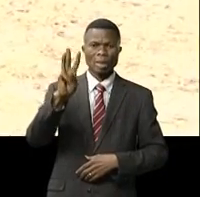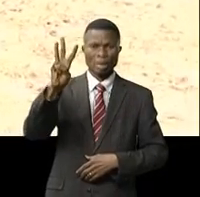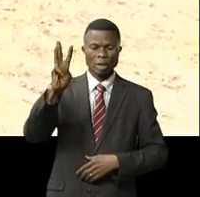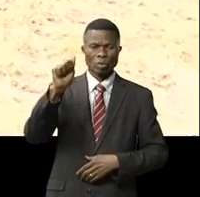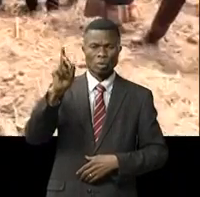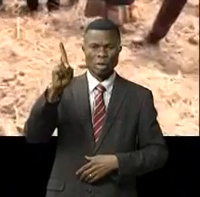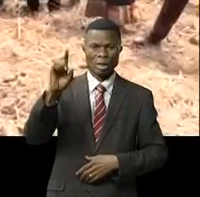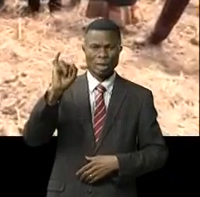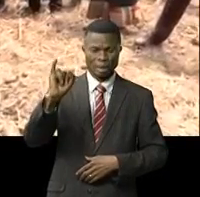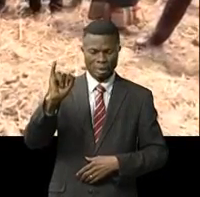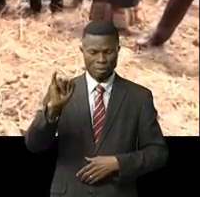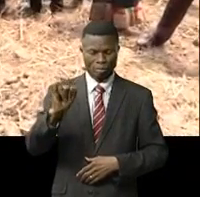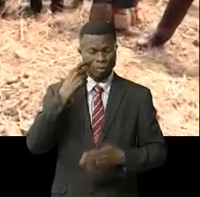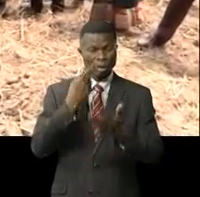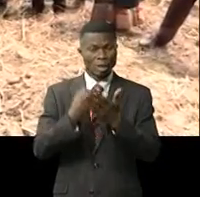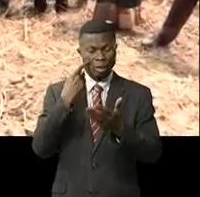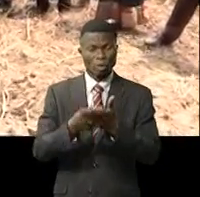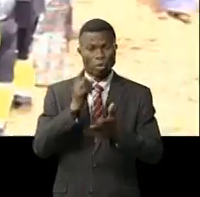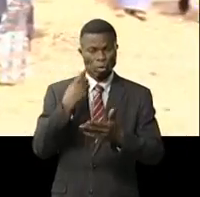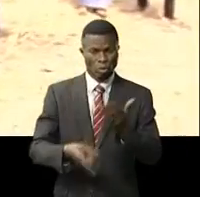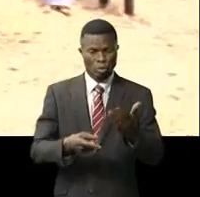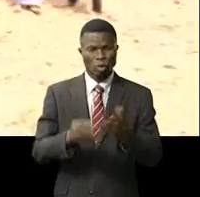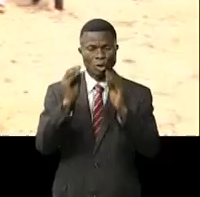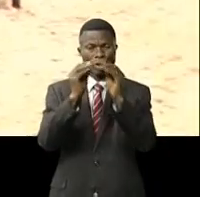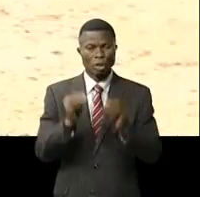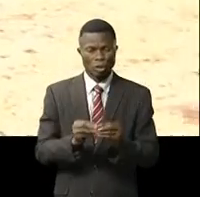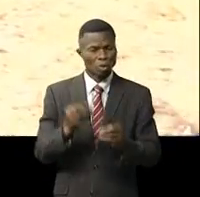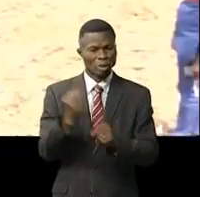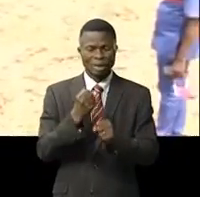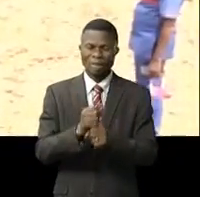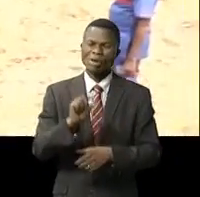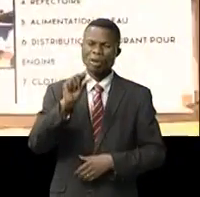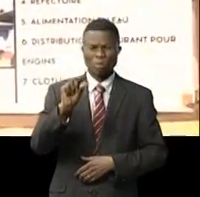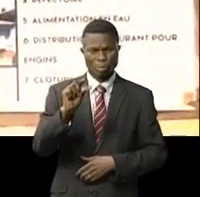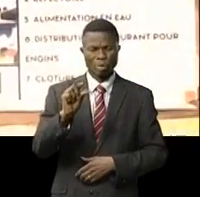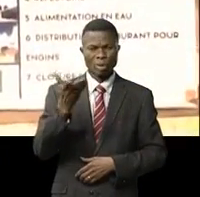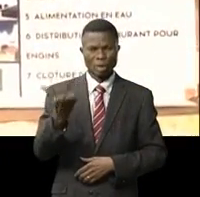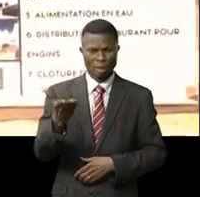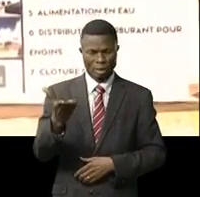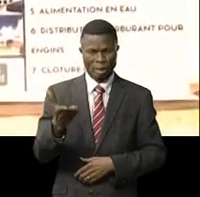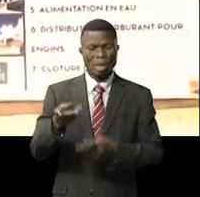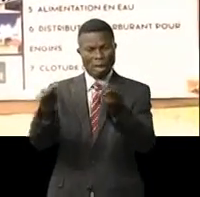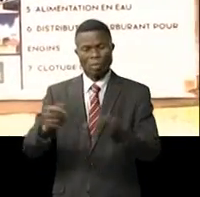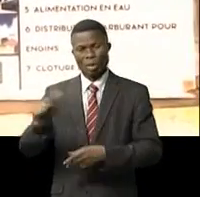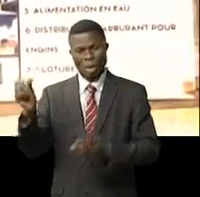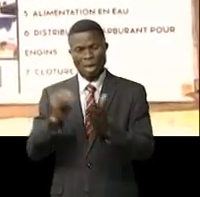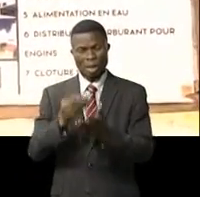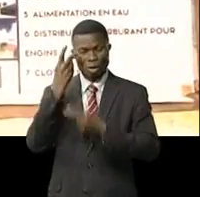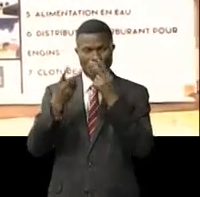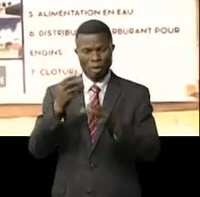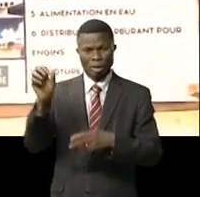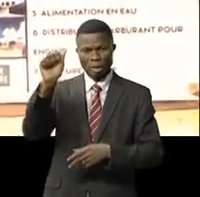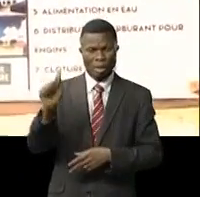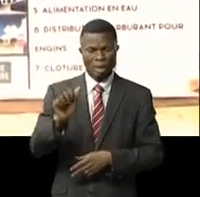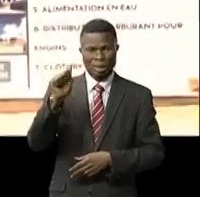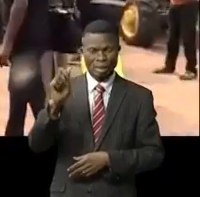Tchilengue. Le principal constat c'est les taux de réalisation très faibles du programme PVA. Autre site visité c'est celui de Sacadi